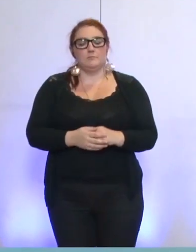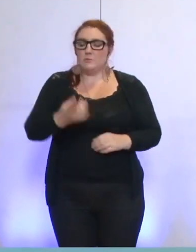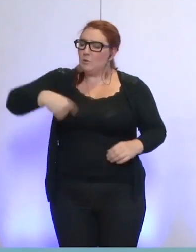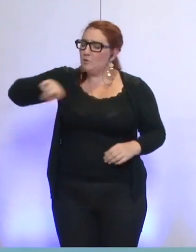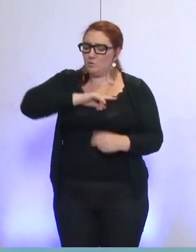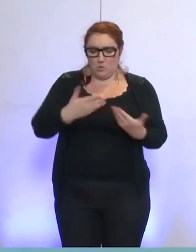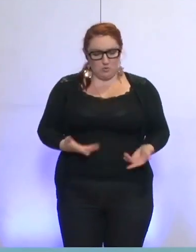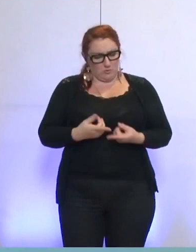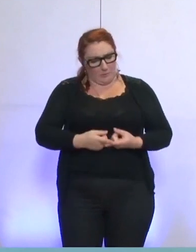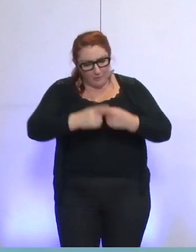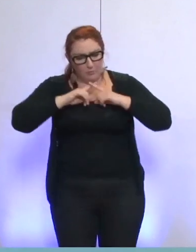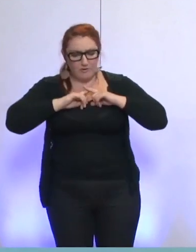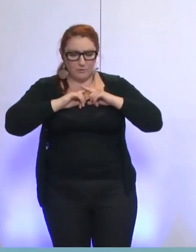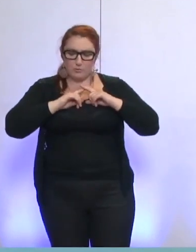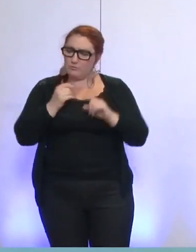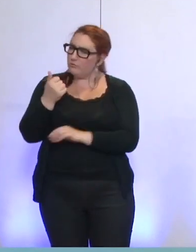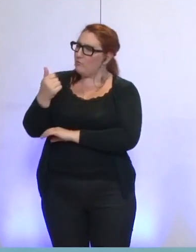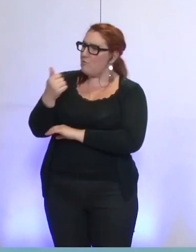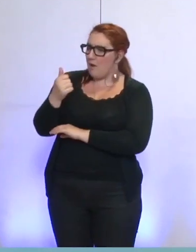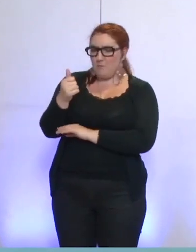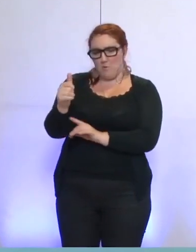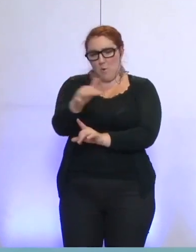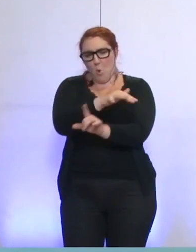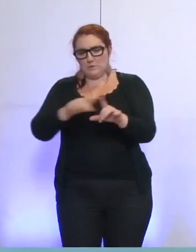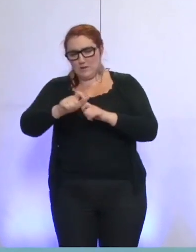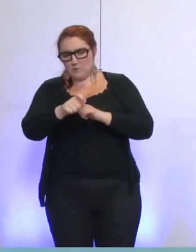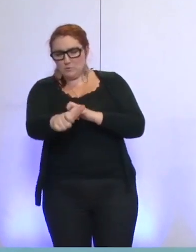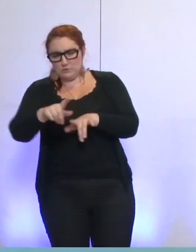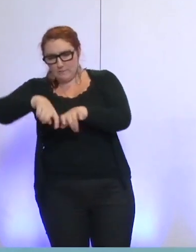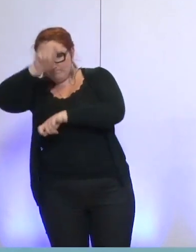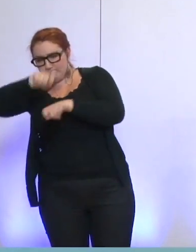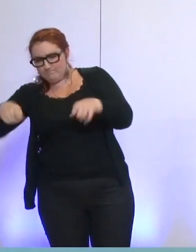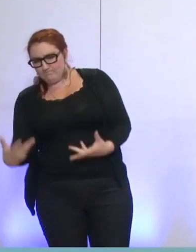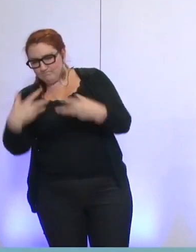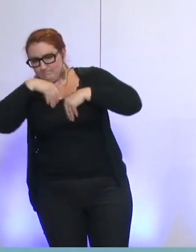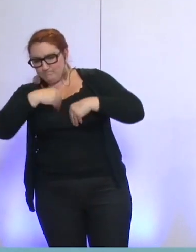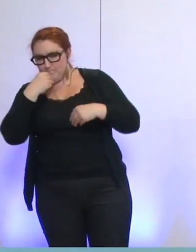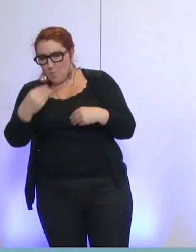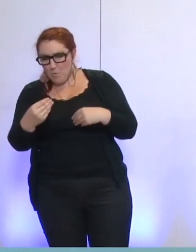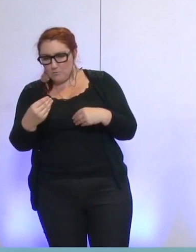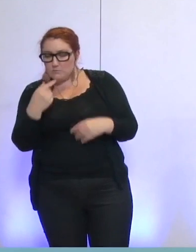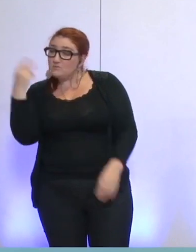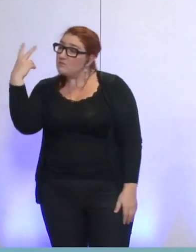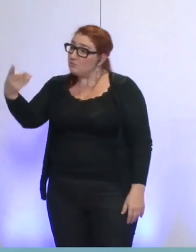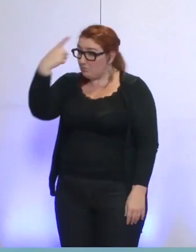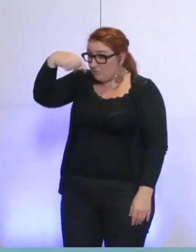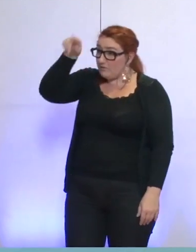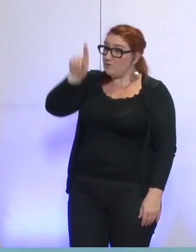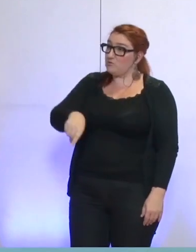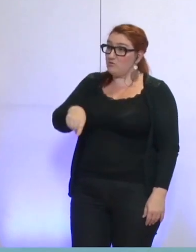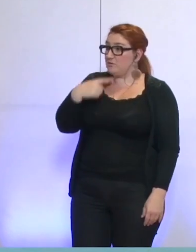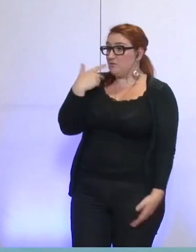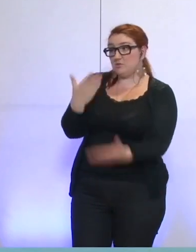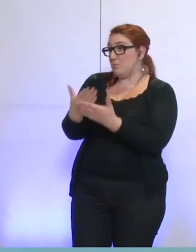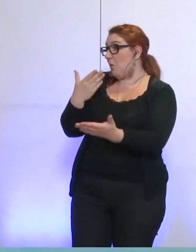convaincus aujourd'hui que si vous mesurez bien les conséquences sociales qui découleraient de la remise en cause de la concession, votre position sur ce sujet ne ferait que